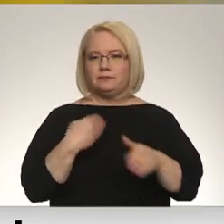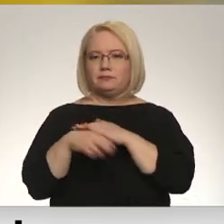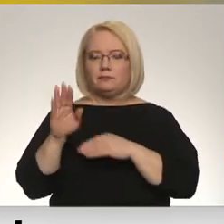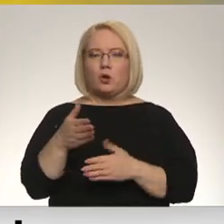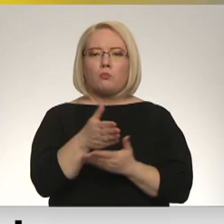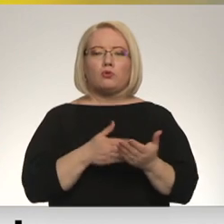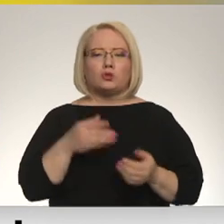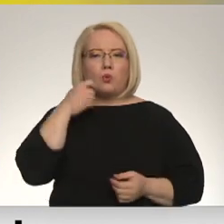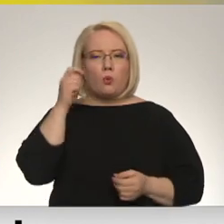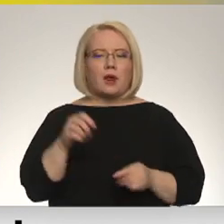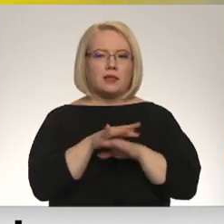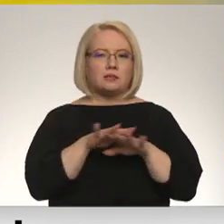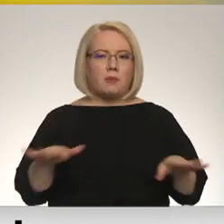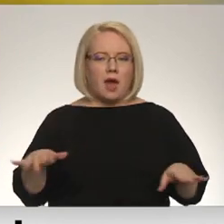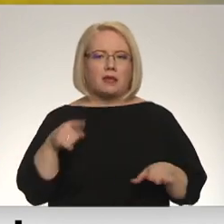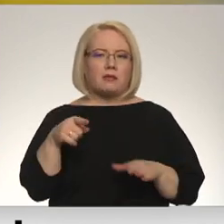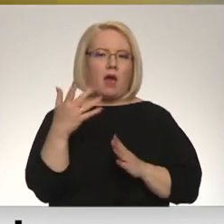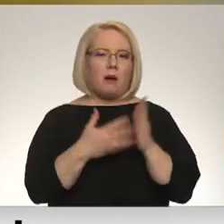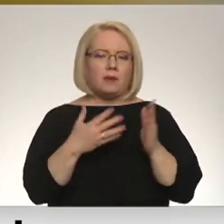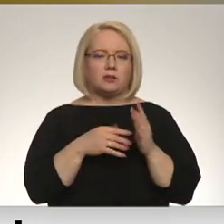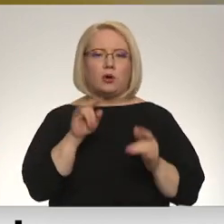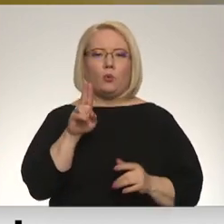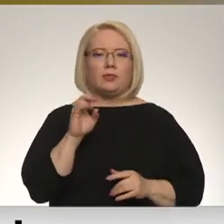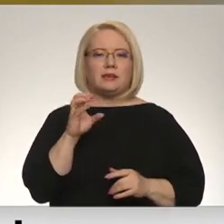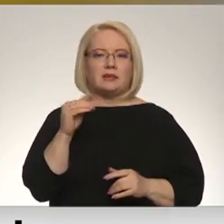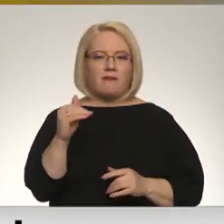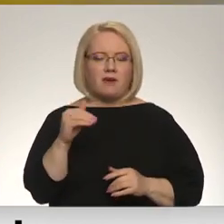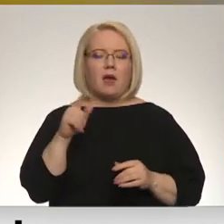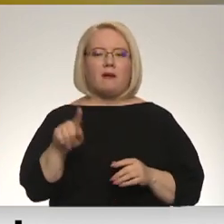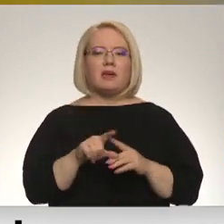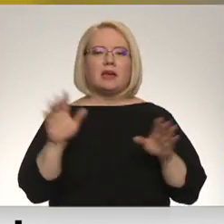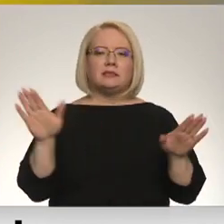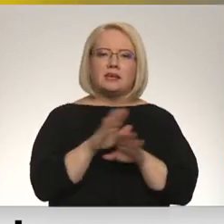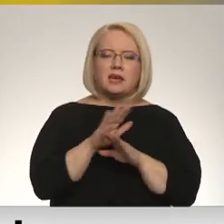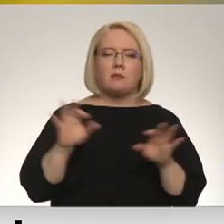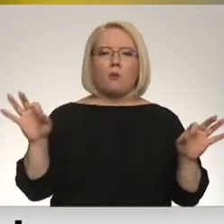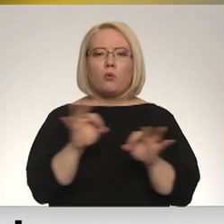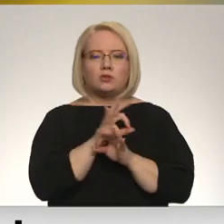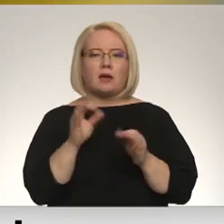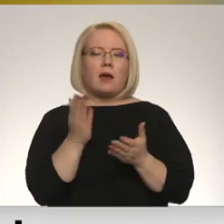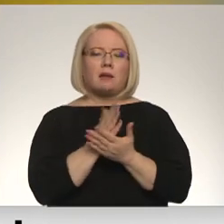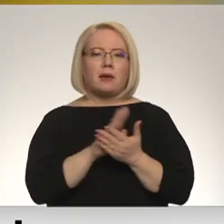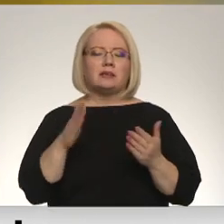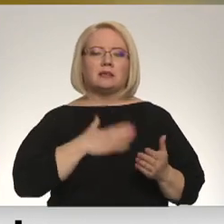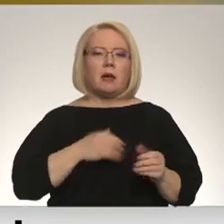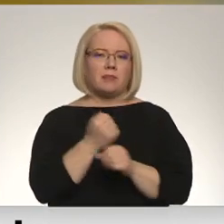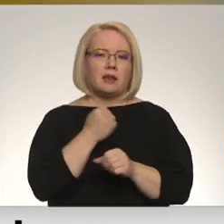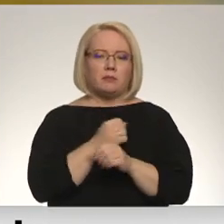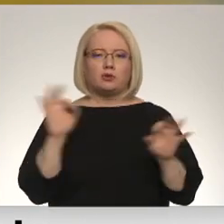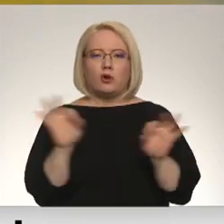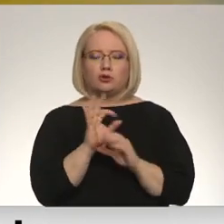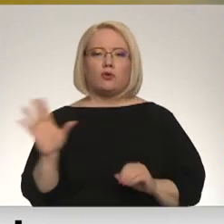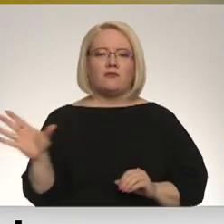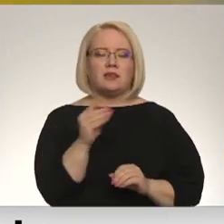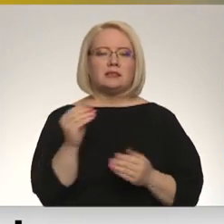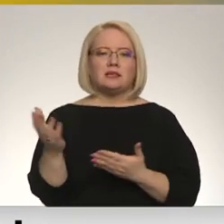pusi no Ukraiņas bērniem, tā ir aplēsis Unisef. Stiprinot ar dziesmām mūziku, izskanējas arī labdarības koncerts, kurā visi